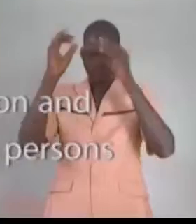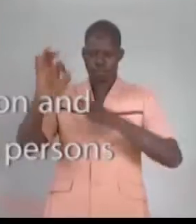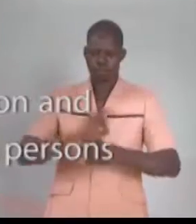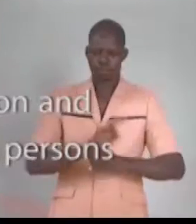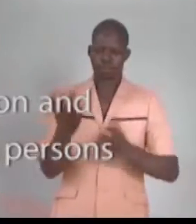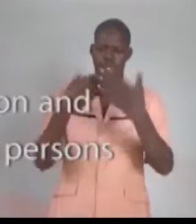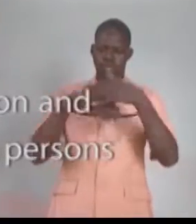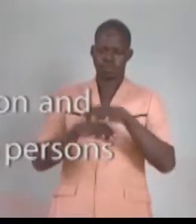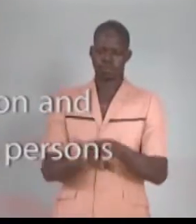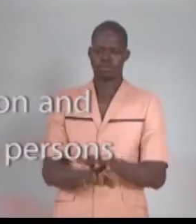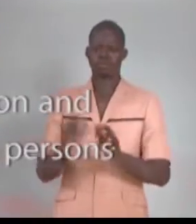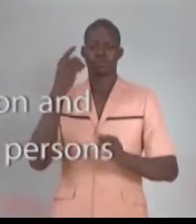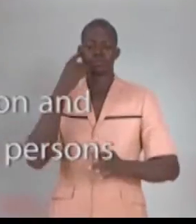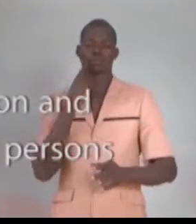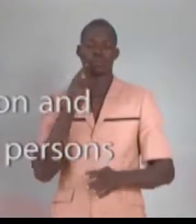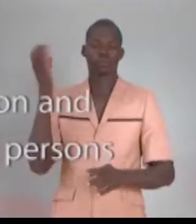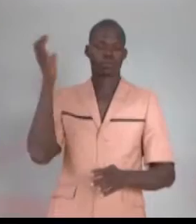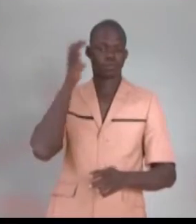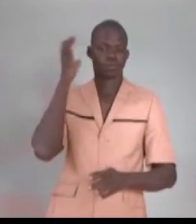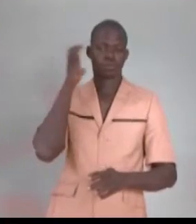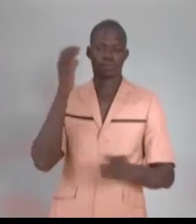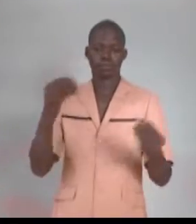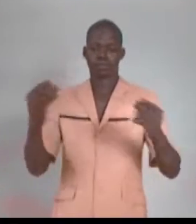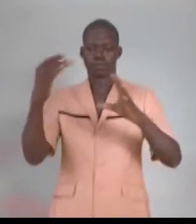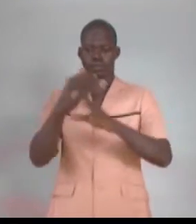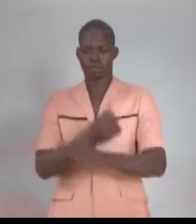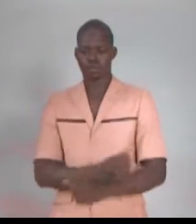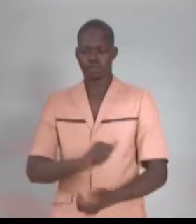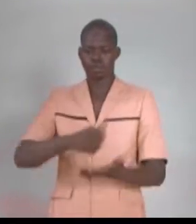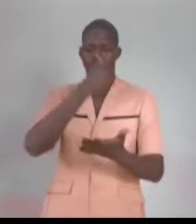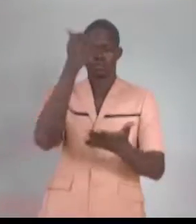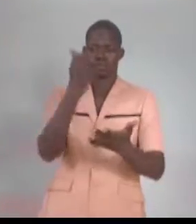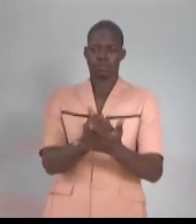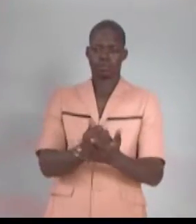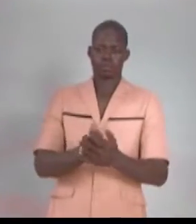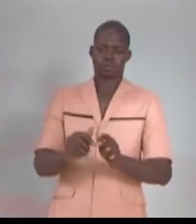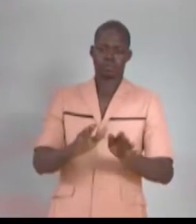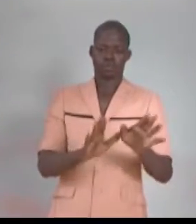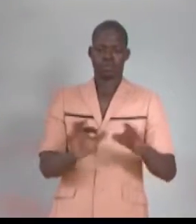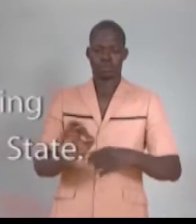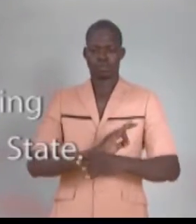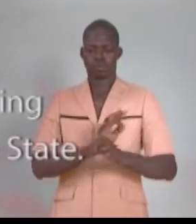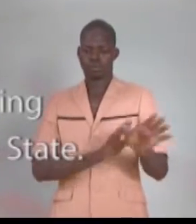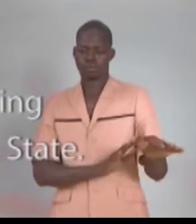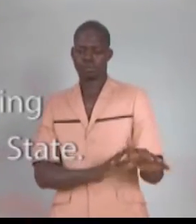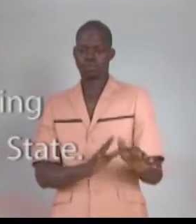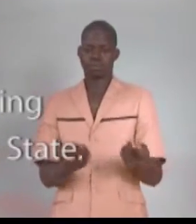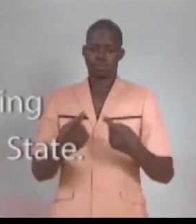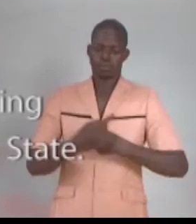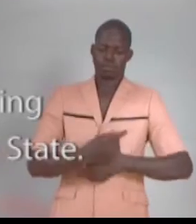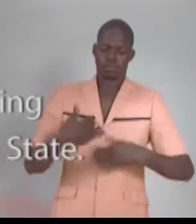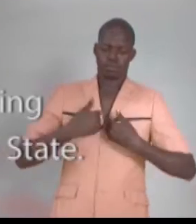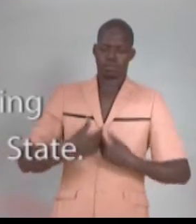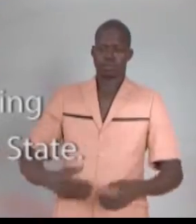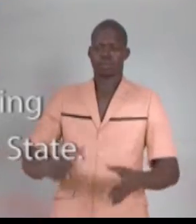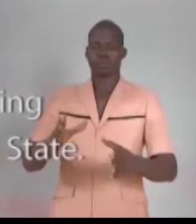de formation intégrée des sourds et entendants où elle obtint une attestation de la formation en coupe-couture. Elle est aussi titulaire